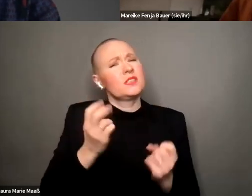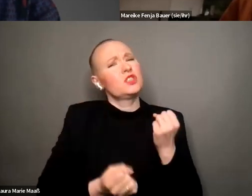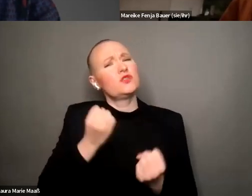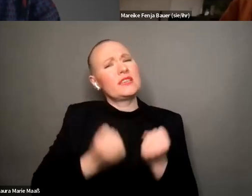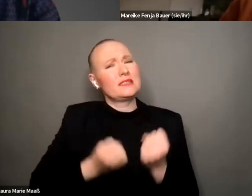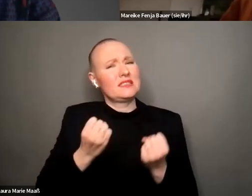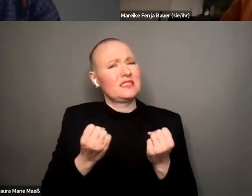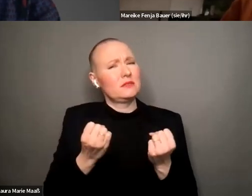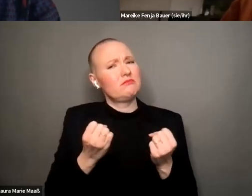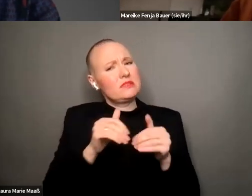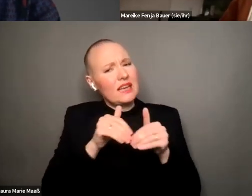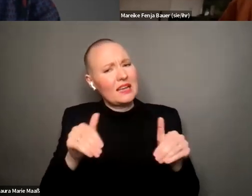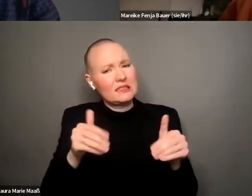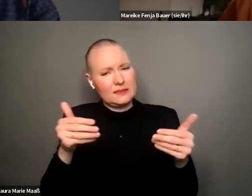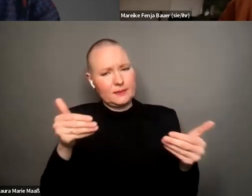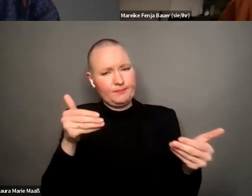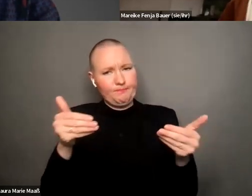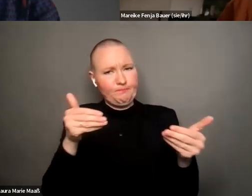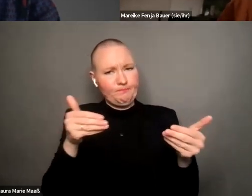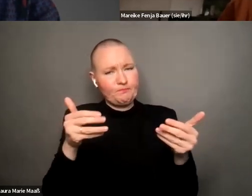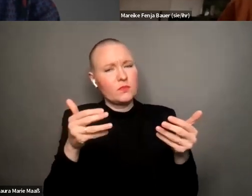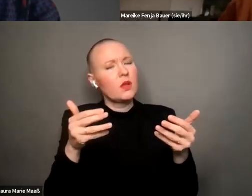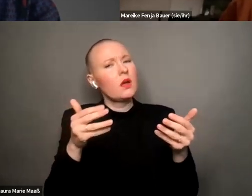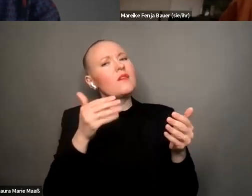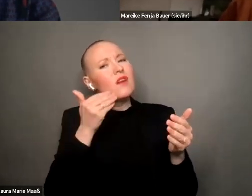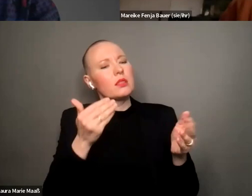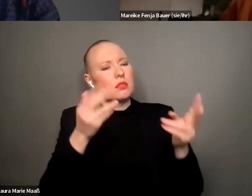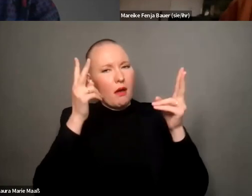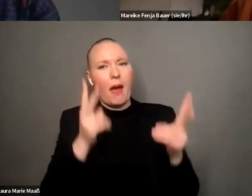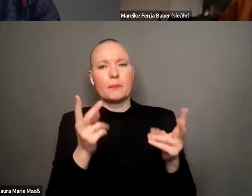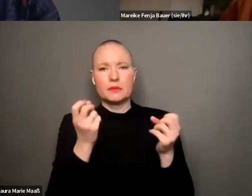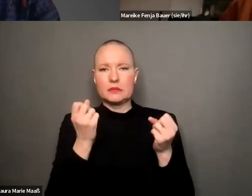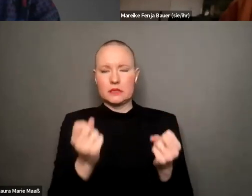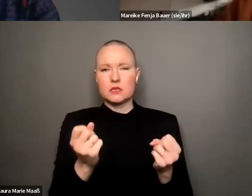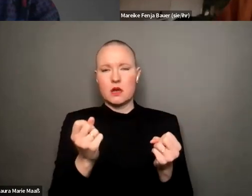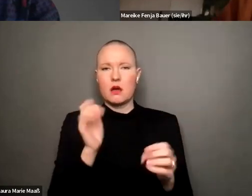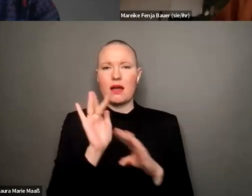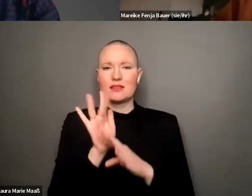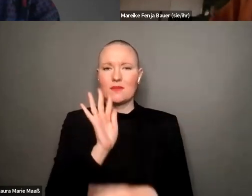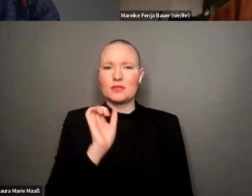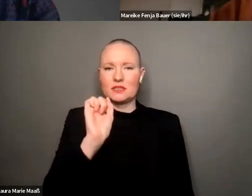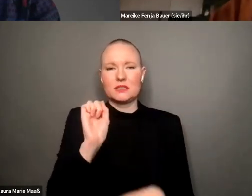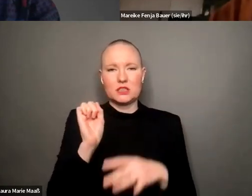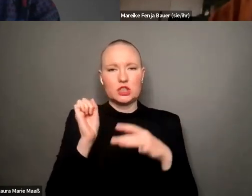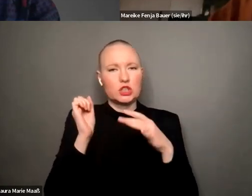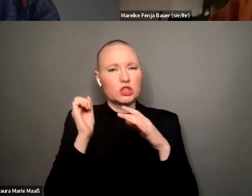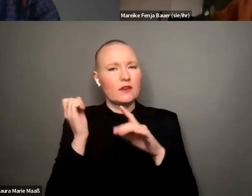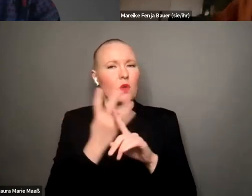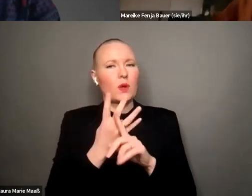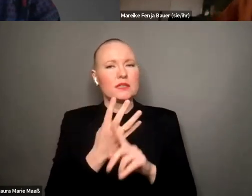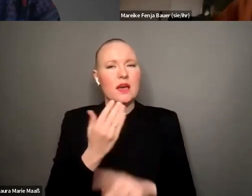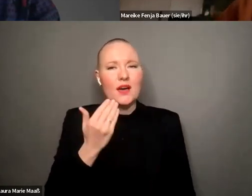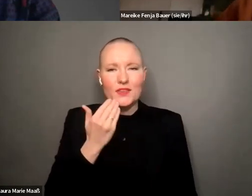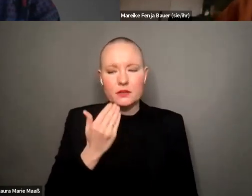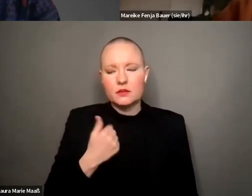ein account als antifeministische influencerin gilt und genau versuche eben mir den account als